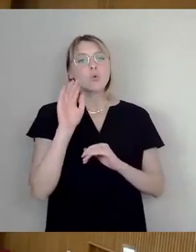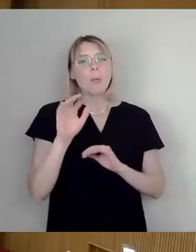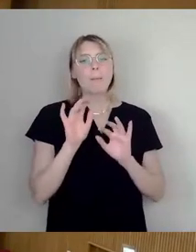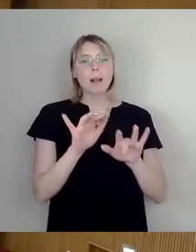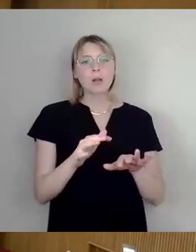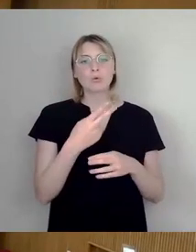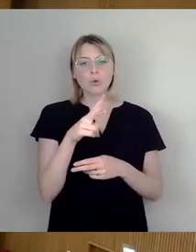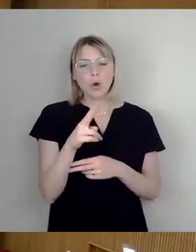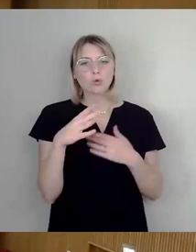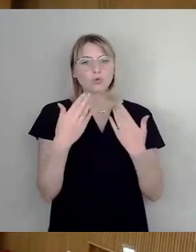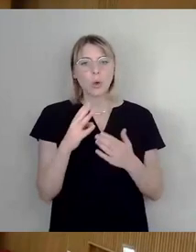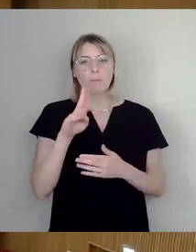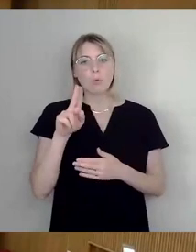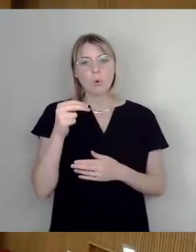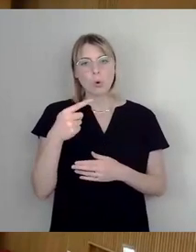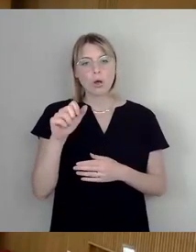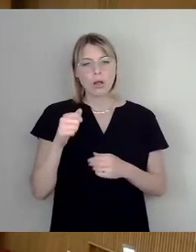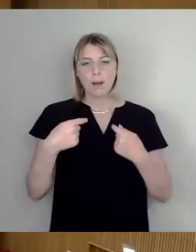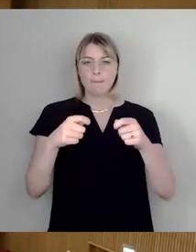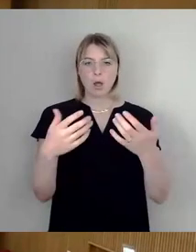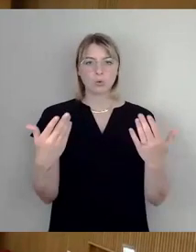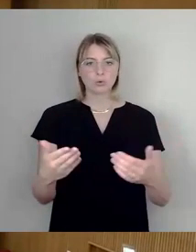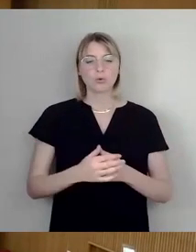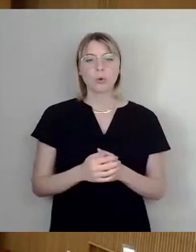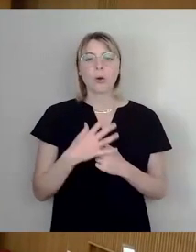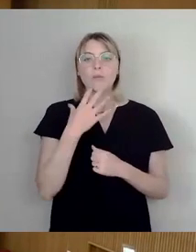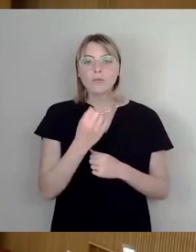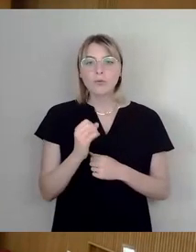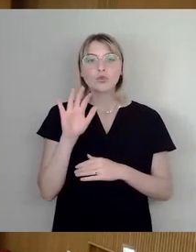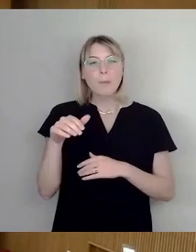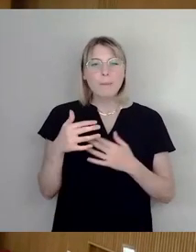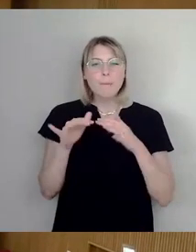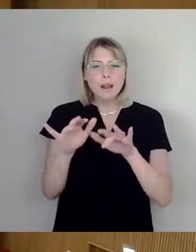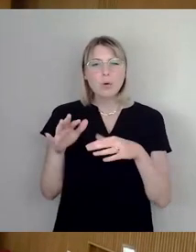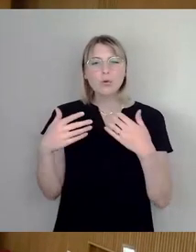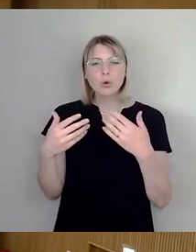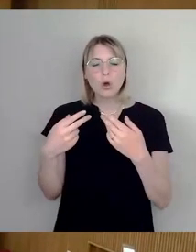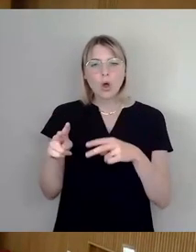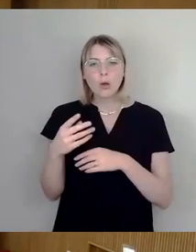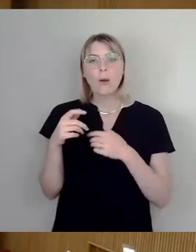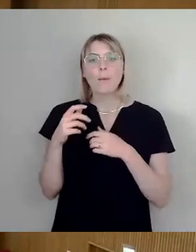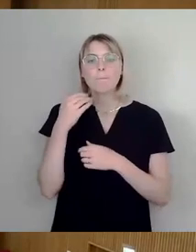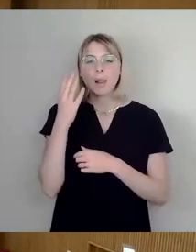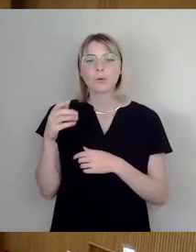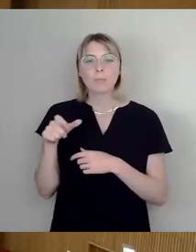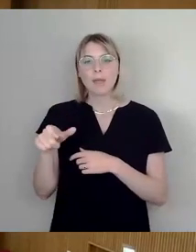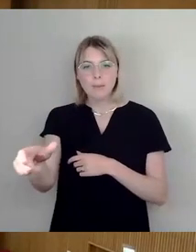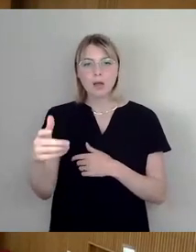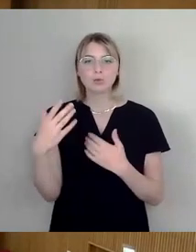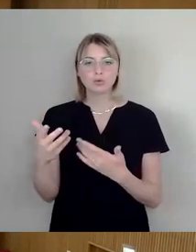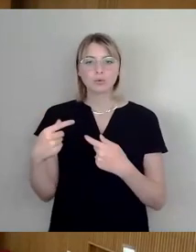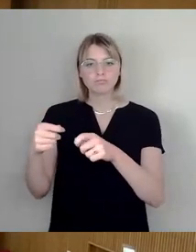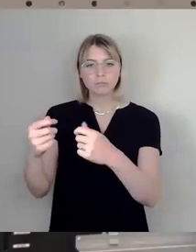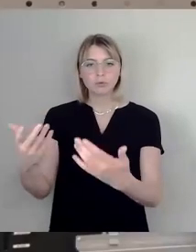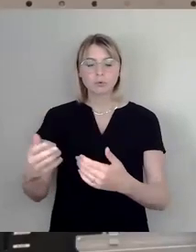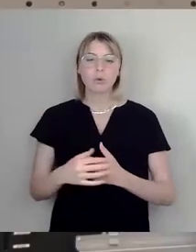Wir wollen für 120 Millionen das blaue Band Begerbach freilegen. Da gibt es dann gewisse Synergien, wo dann vielleicht auch die Kosten